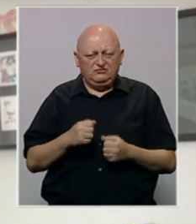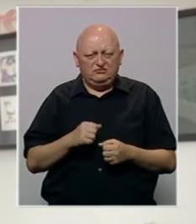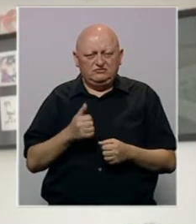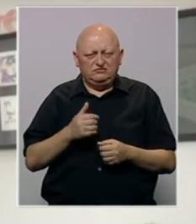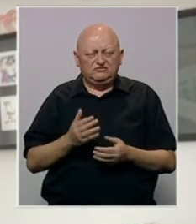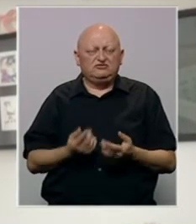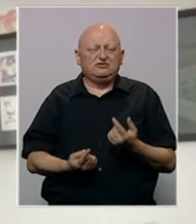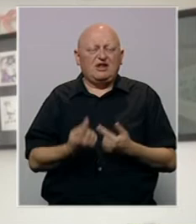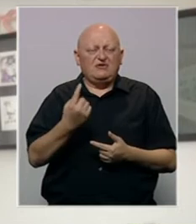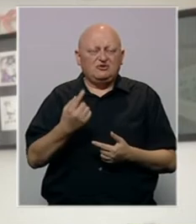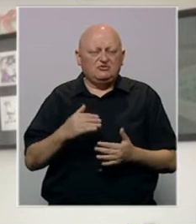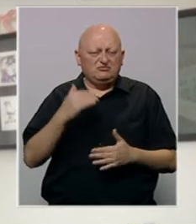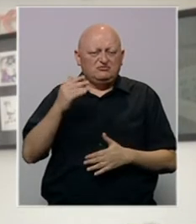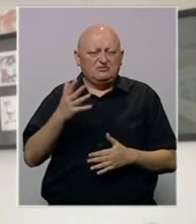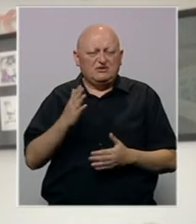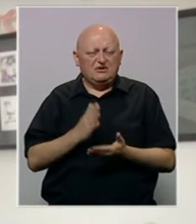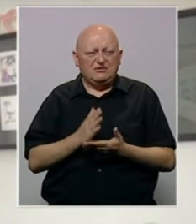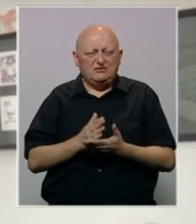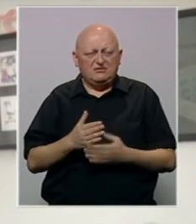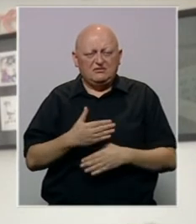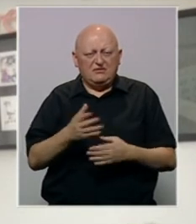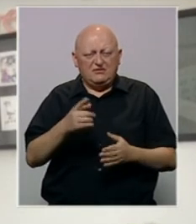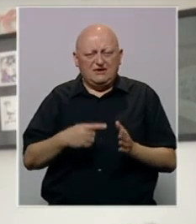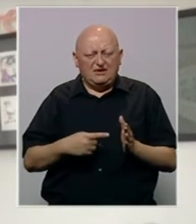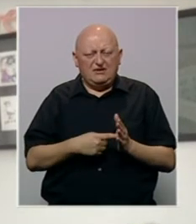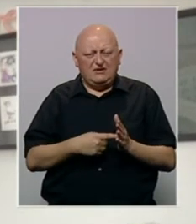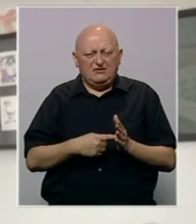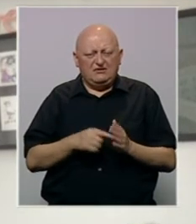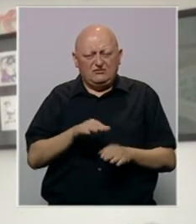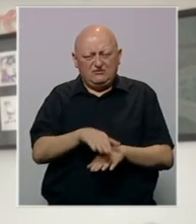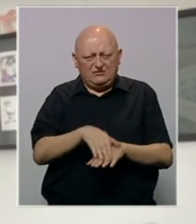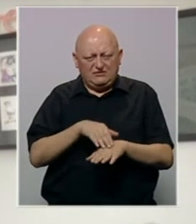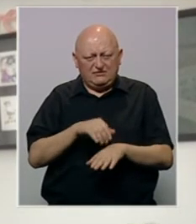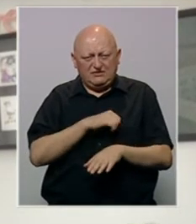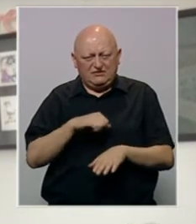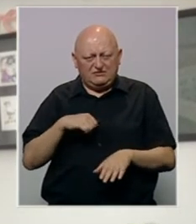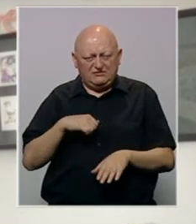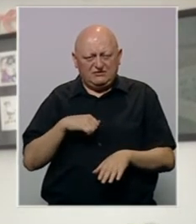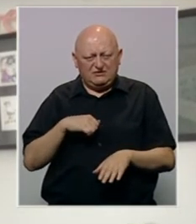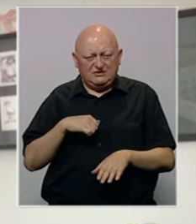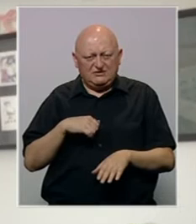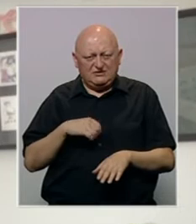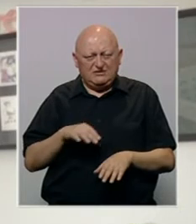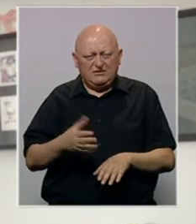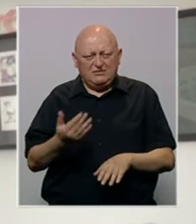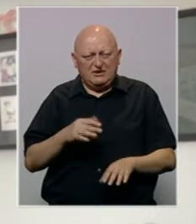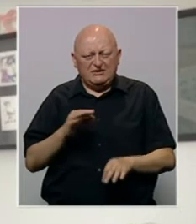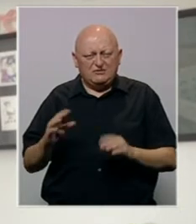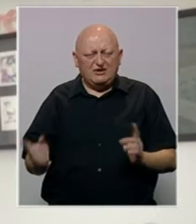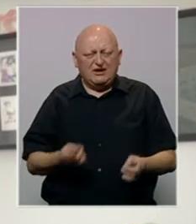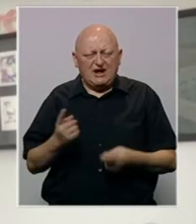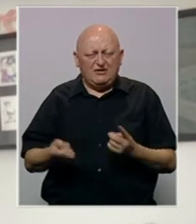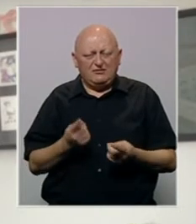Čak šta više mislim da je na neki način otvaranje te teme na početku samom, početku predzborne kampanje,